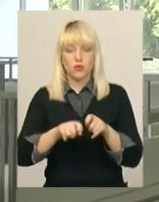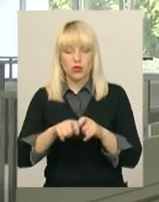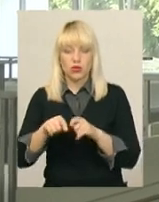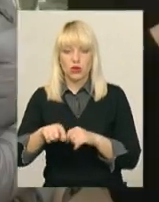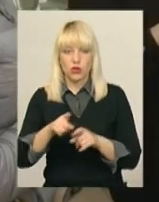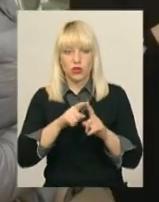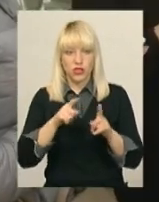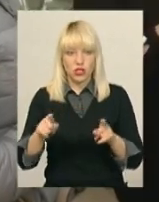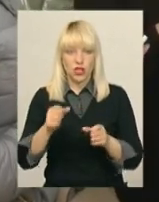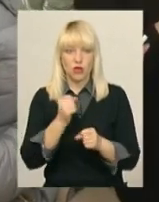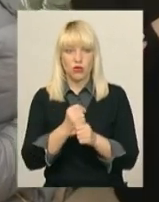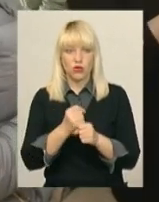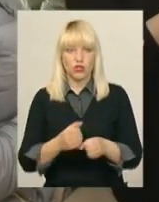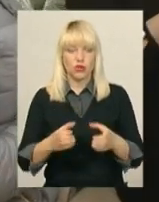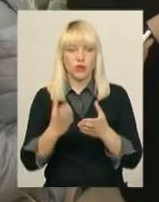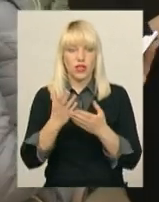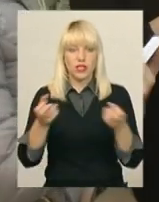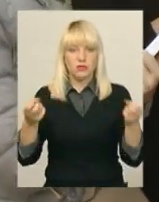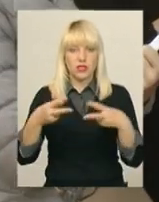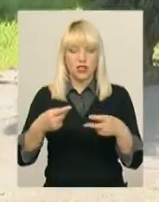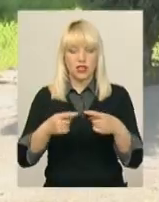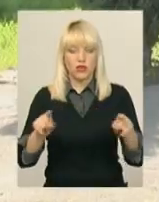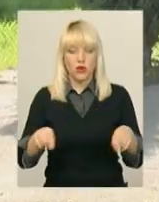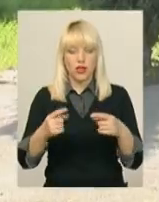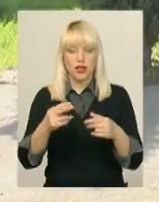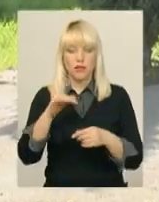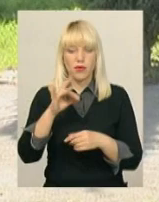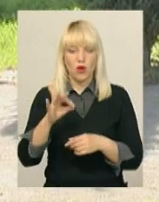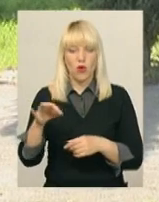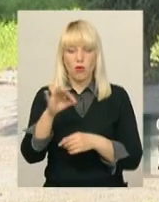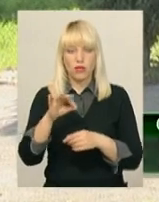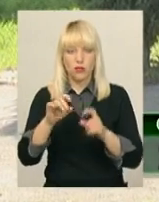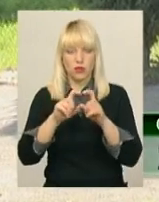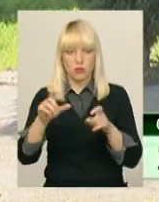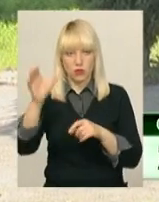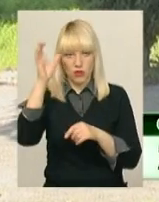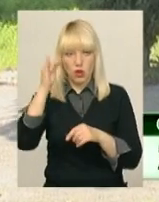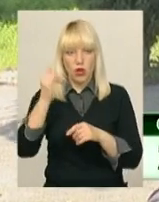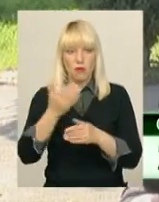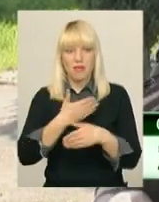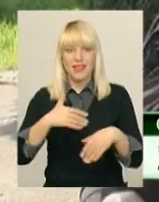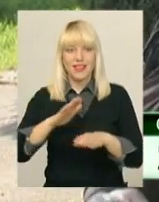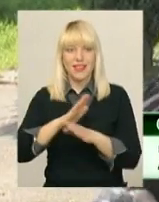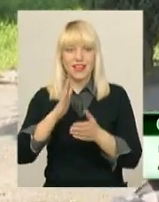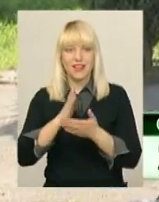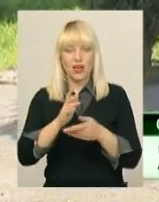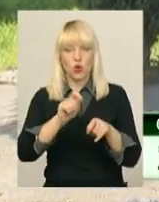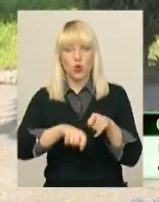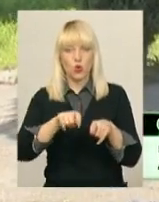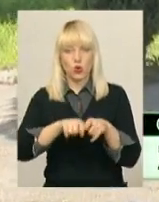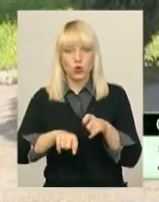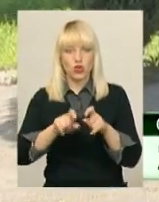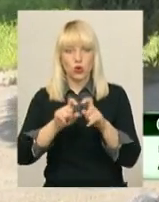тижня робоча група. Її спеціально створили при обласному департаменті освіти. Ми не є контролюючим органом, це є